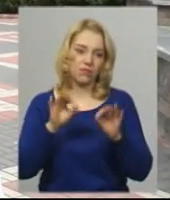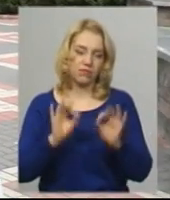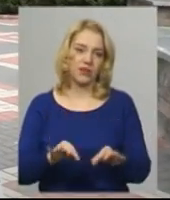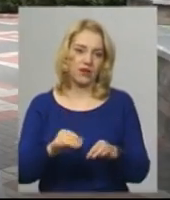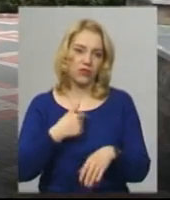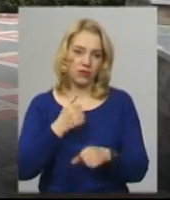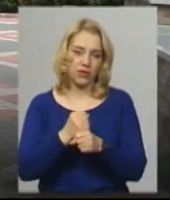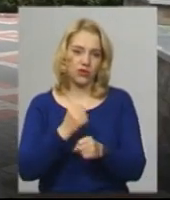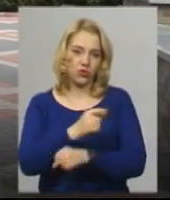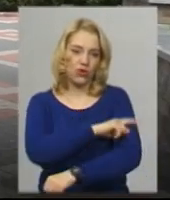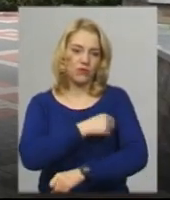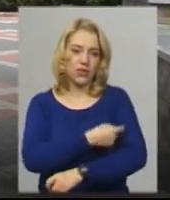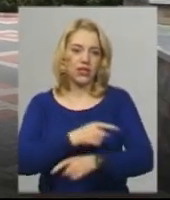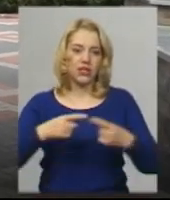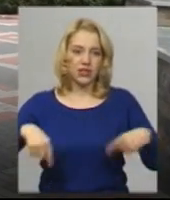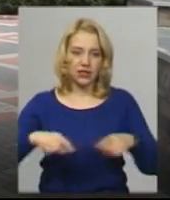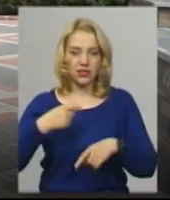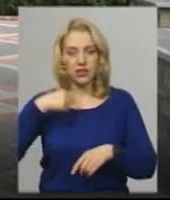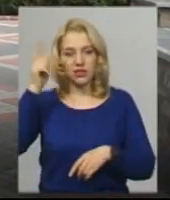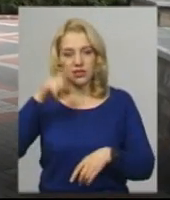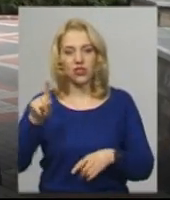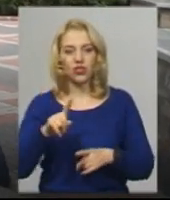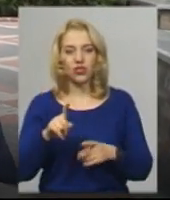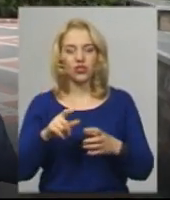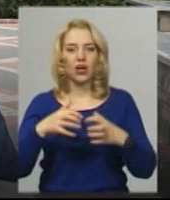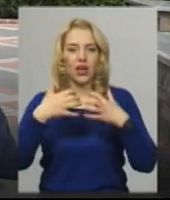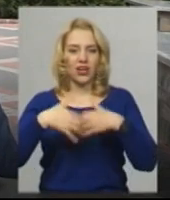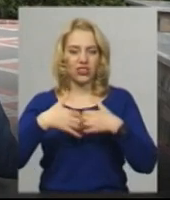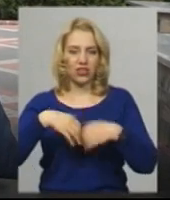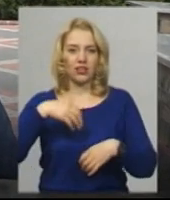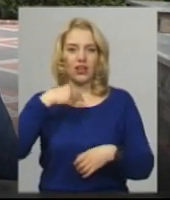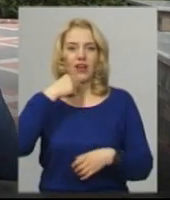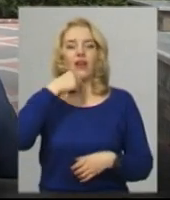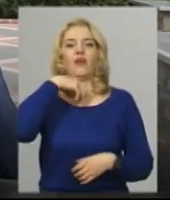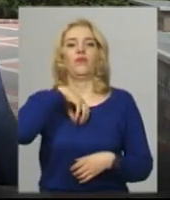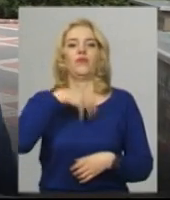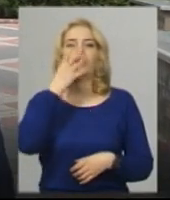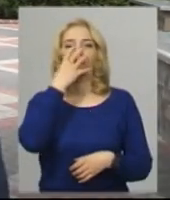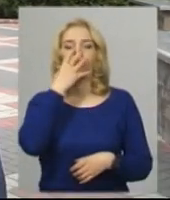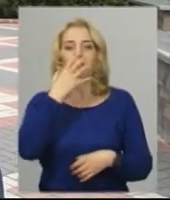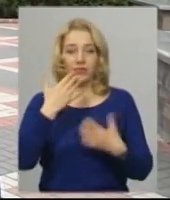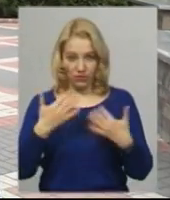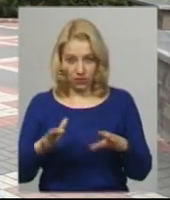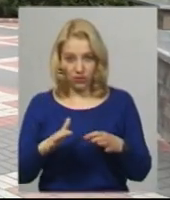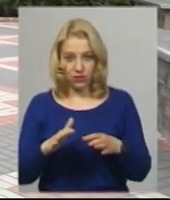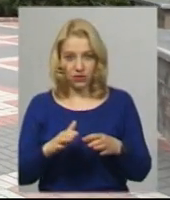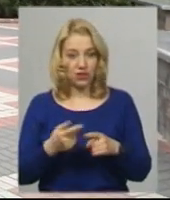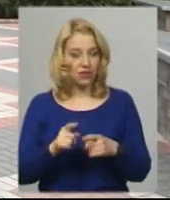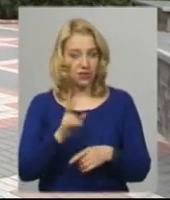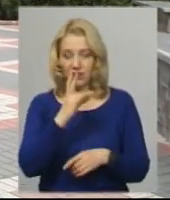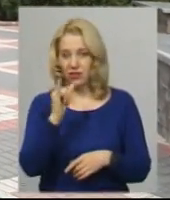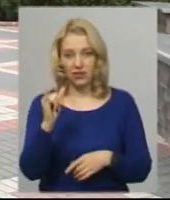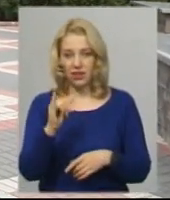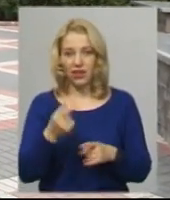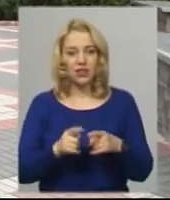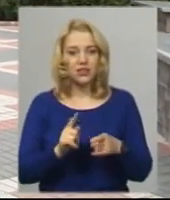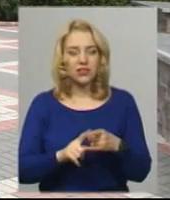Всі думають, що пора штучної вентиляції легень, це просто покласти кислородну масочку і все буде добре. А насправді це